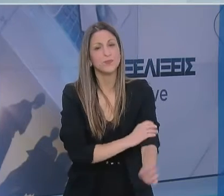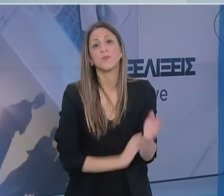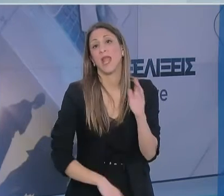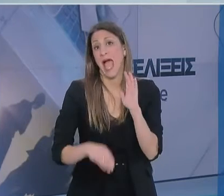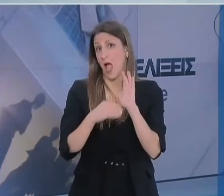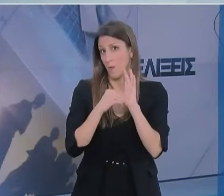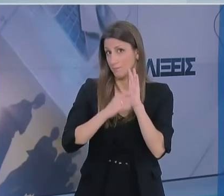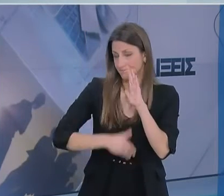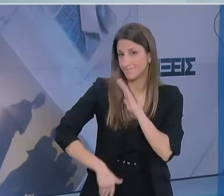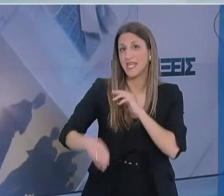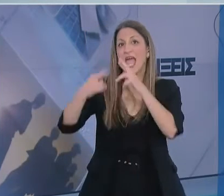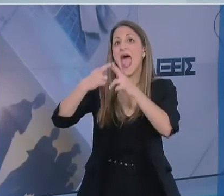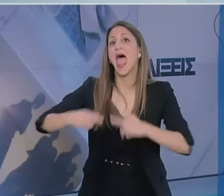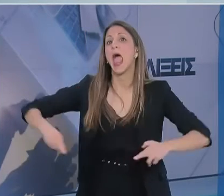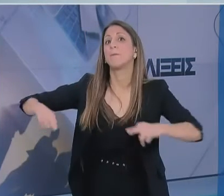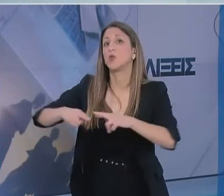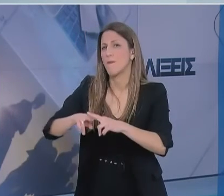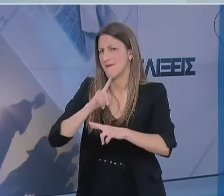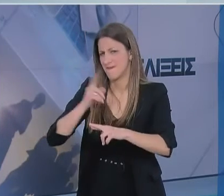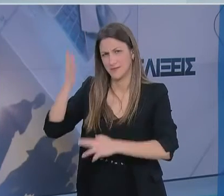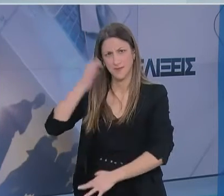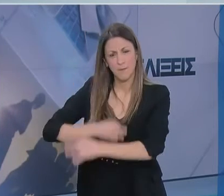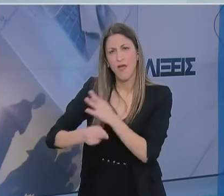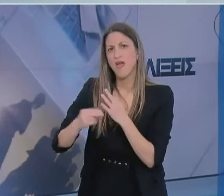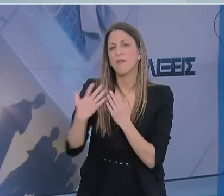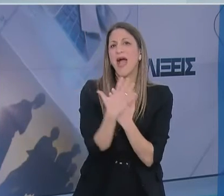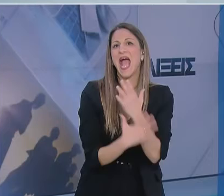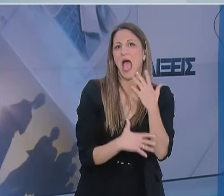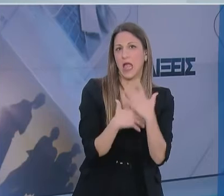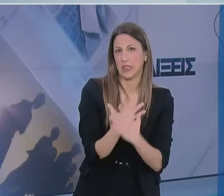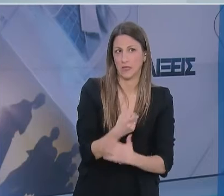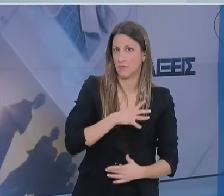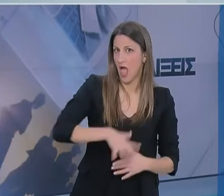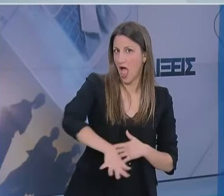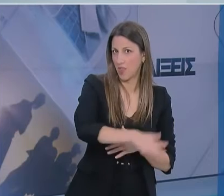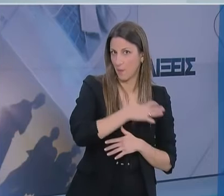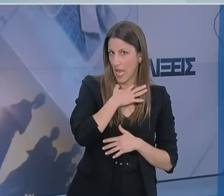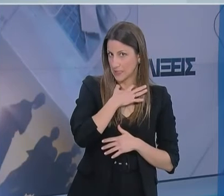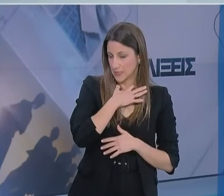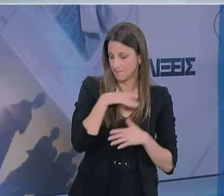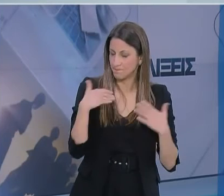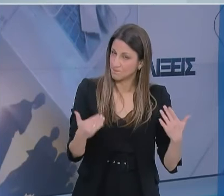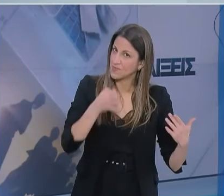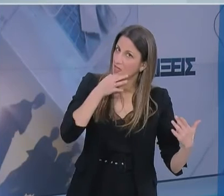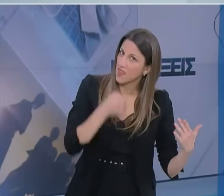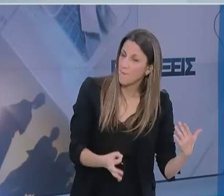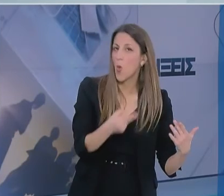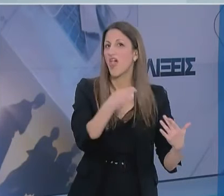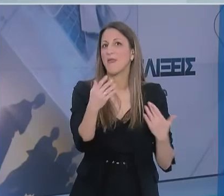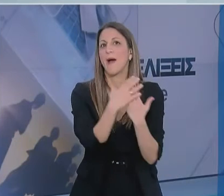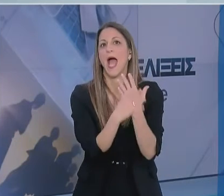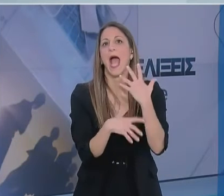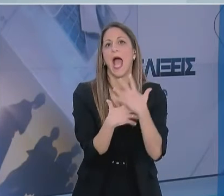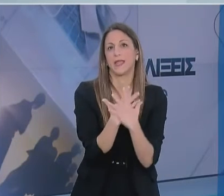Επίσης, η Επιτροπή τοποθετήθηκε για τη χρήση γαντιών από το γενικό κοινό. Επιτρέψτε μου να πω λίγα λόγια για τα γάντια.